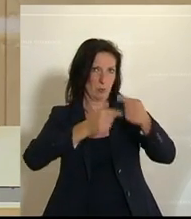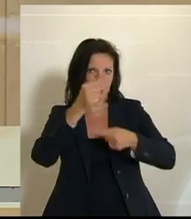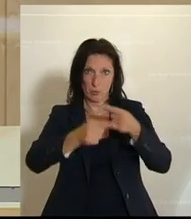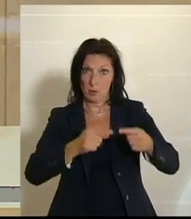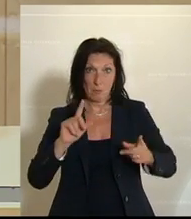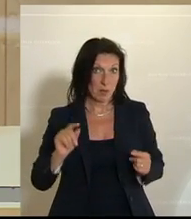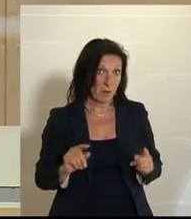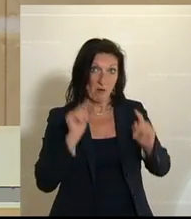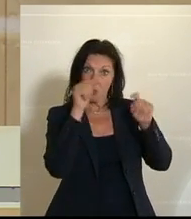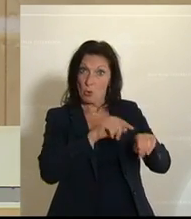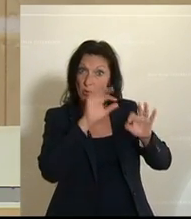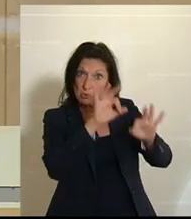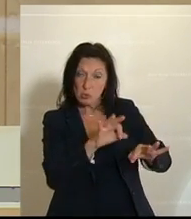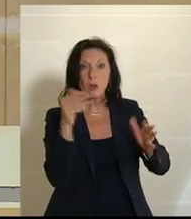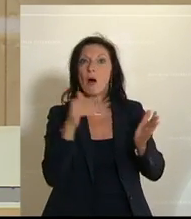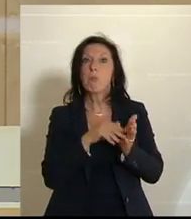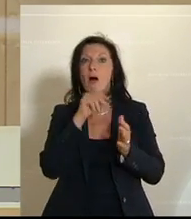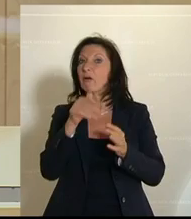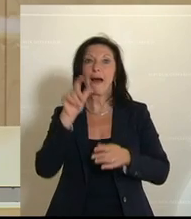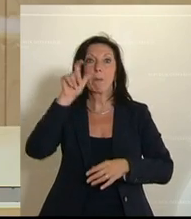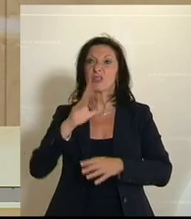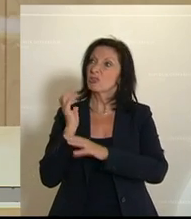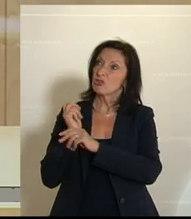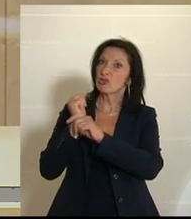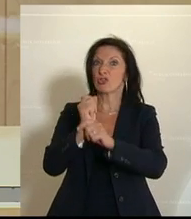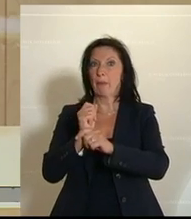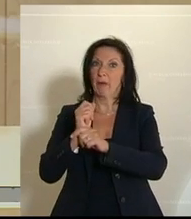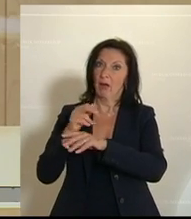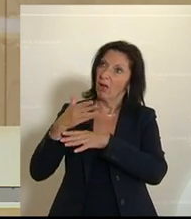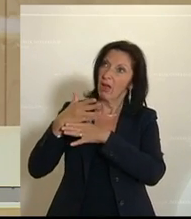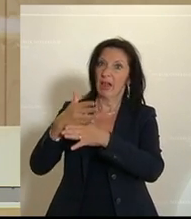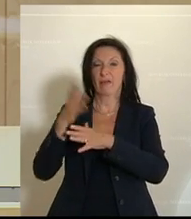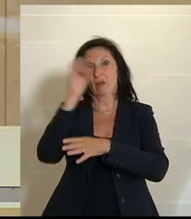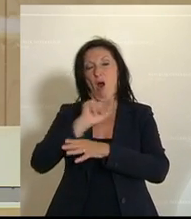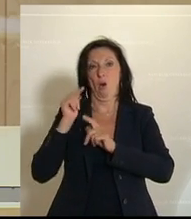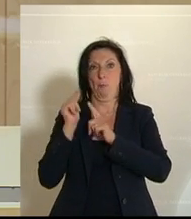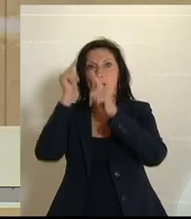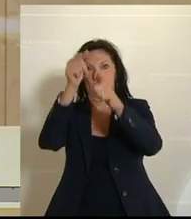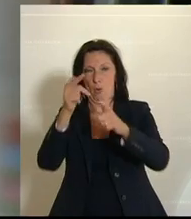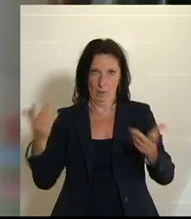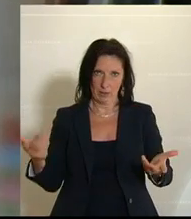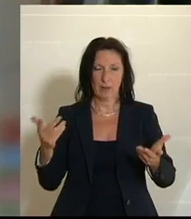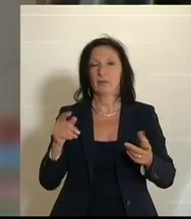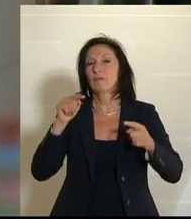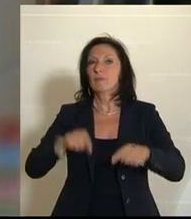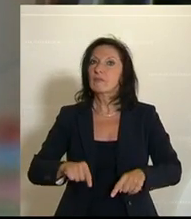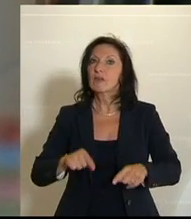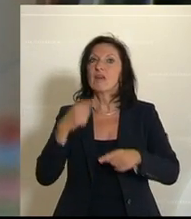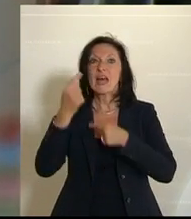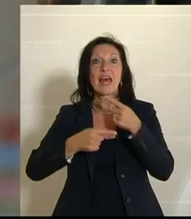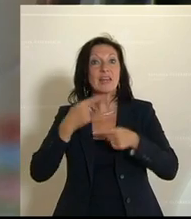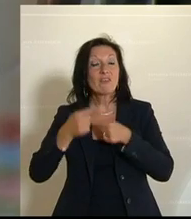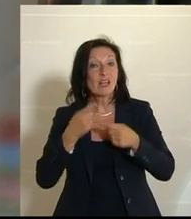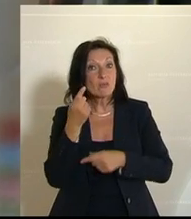keine Schlepper mehr und finden Arbeitsplätze und Zukunft vor Ort. Wir begrüßen die Erhöhung der Wirtschafts und Entwicklungs-Gelder,